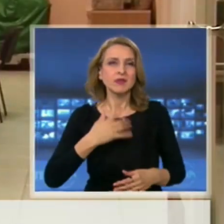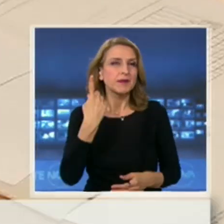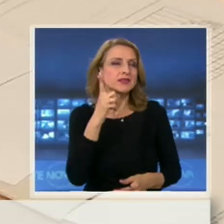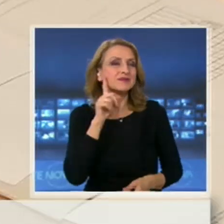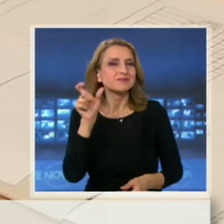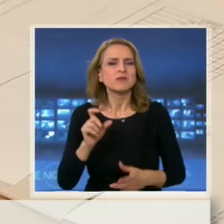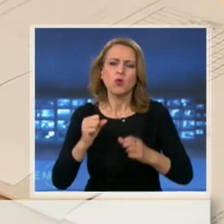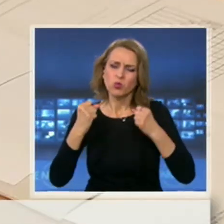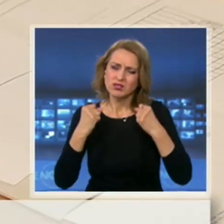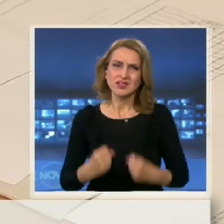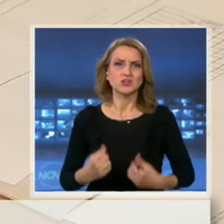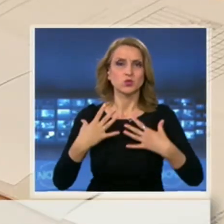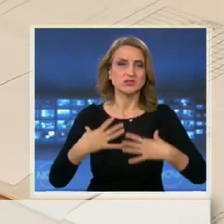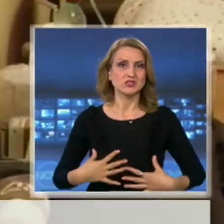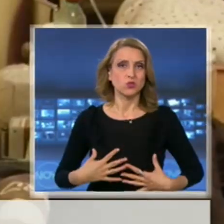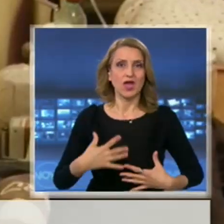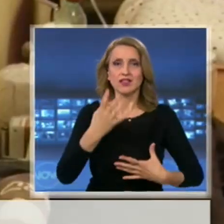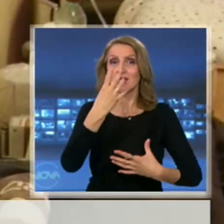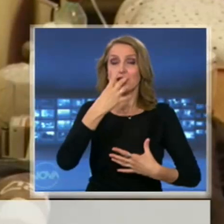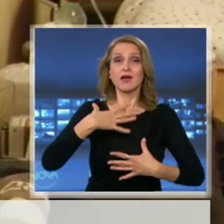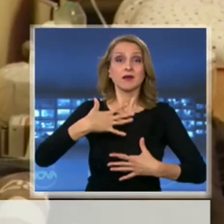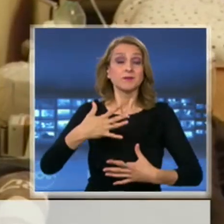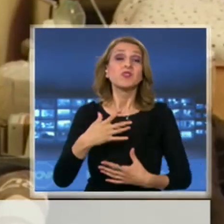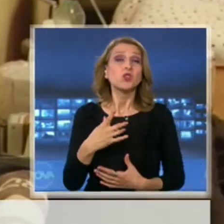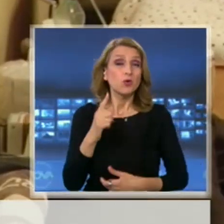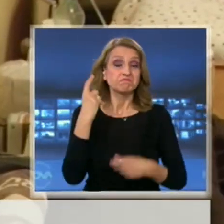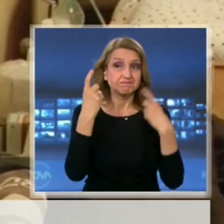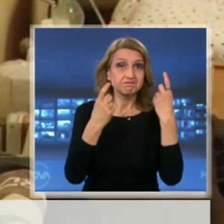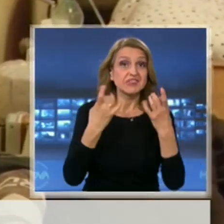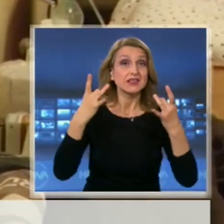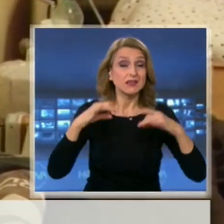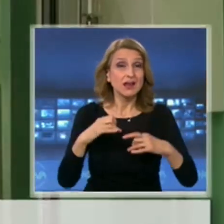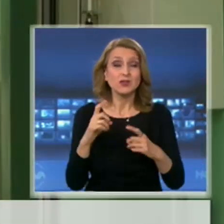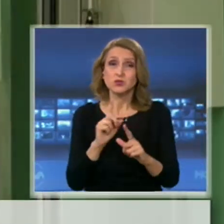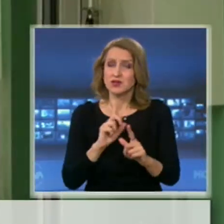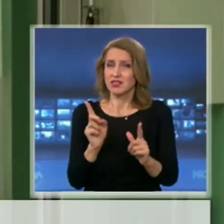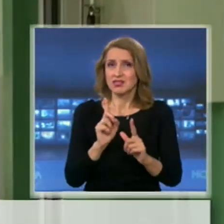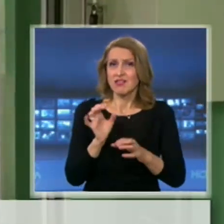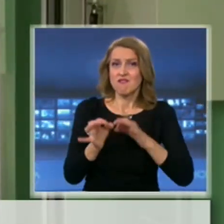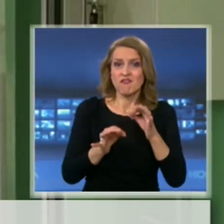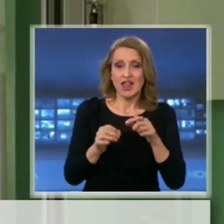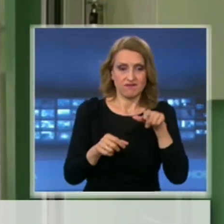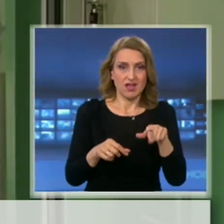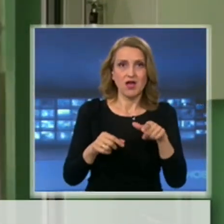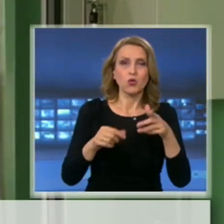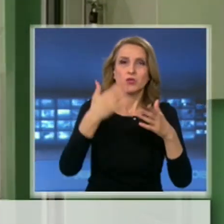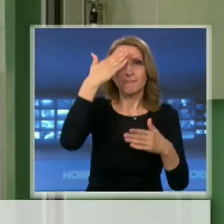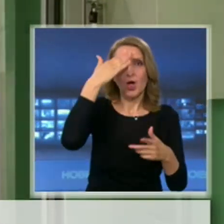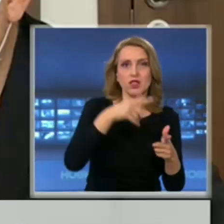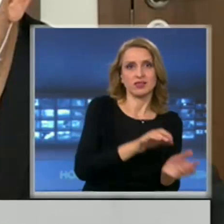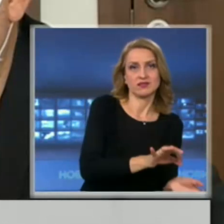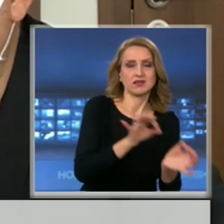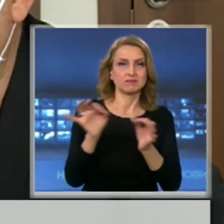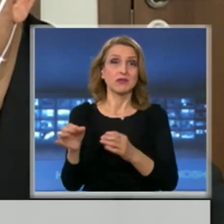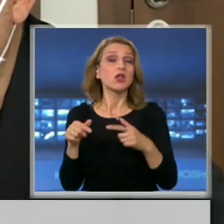пациент в тежко състояние. Директорът на болницата отхвърля възможността медиците да се заразили от лежащо болните. Това е